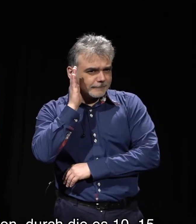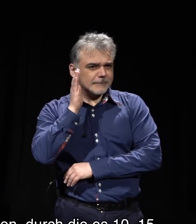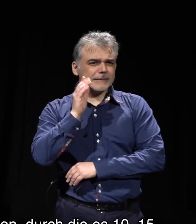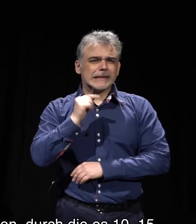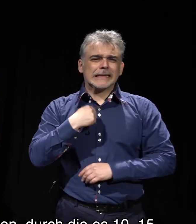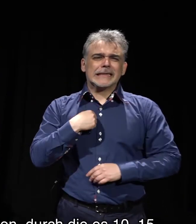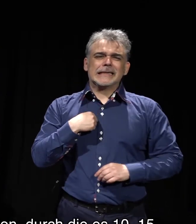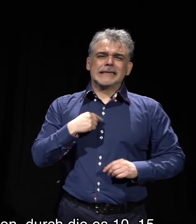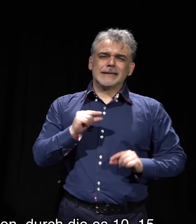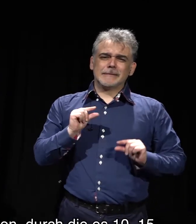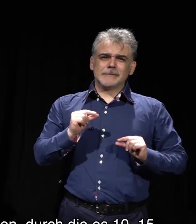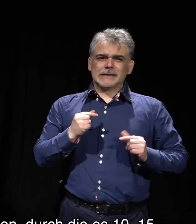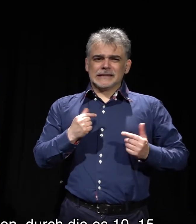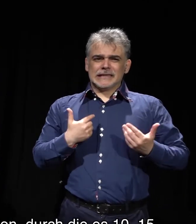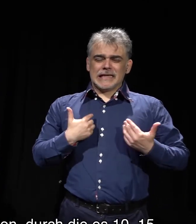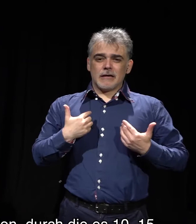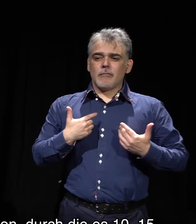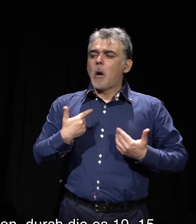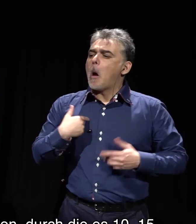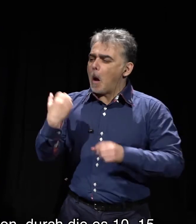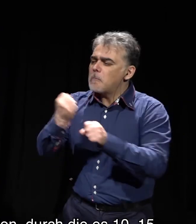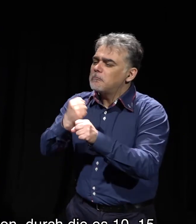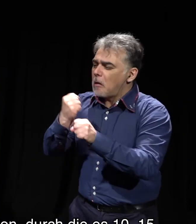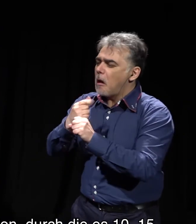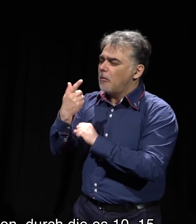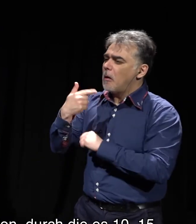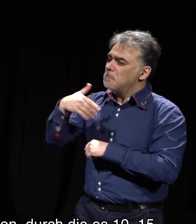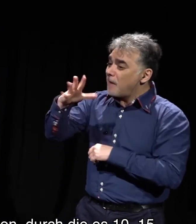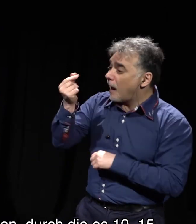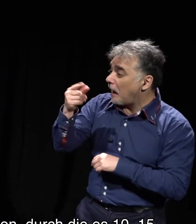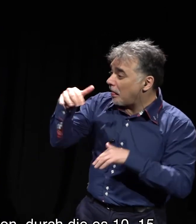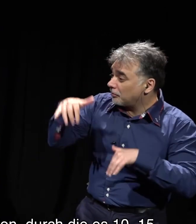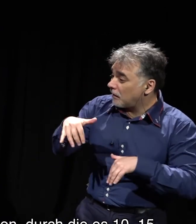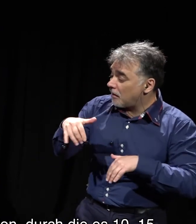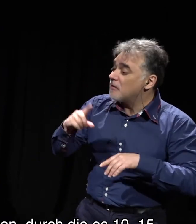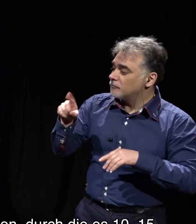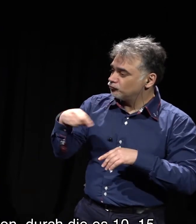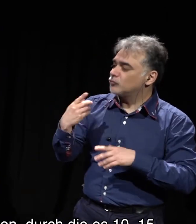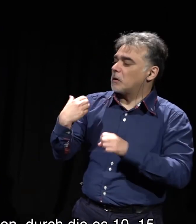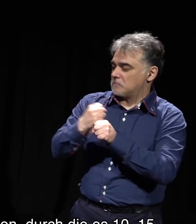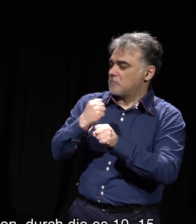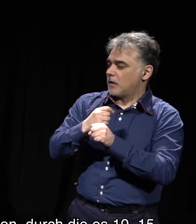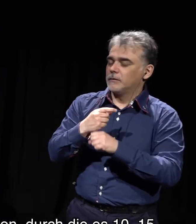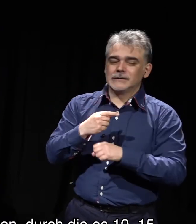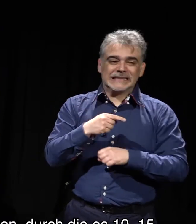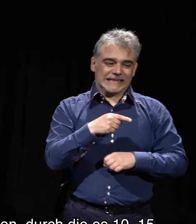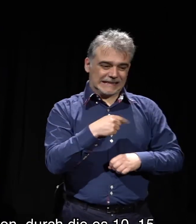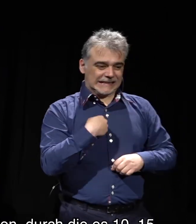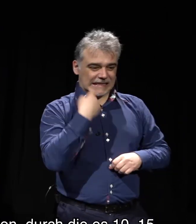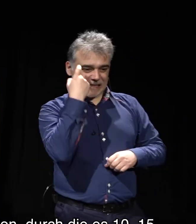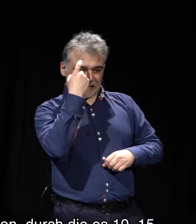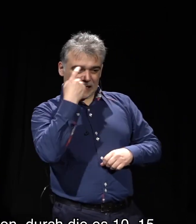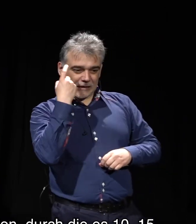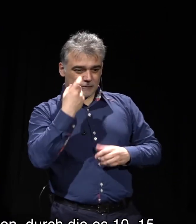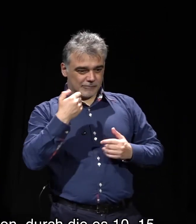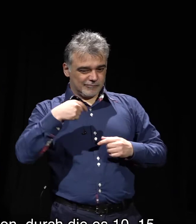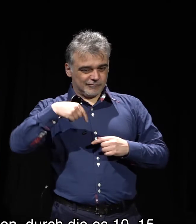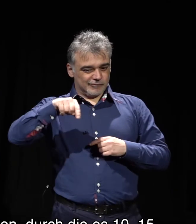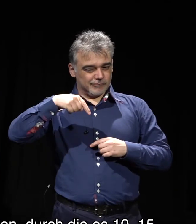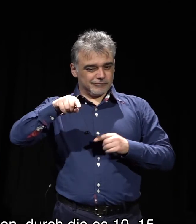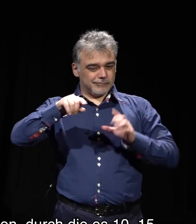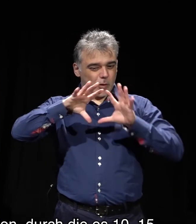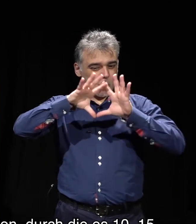At the moment we are about to enter a global recession where it will take 10, 15 years before